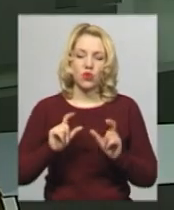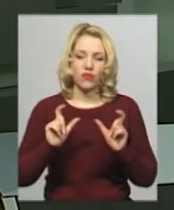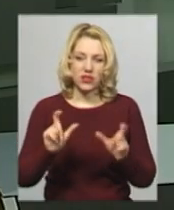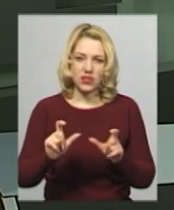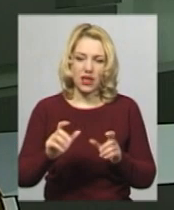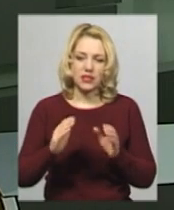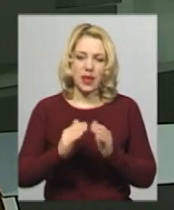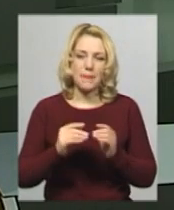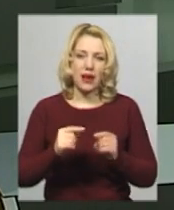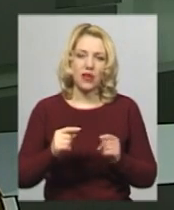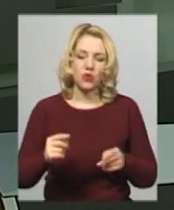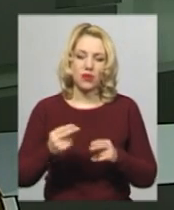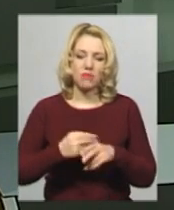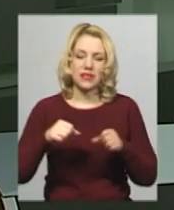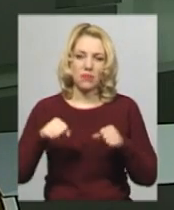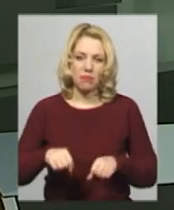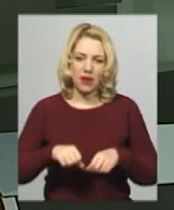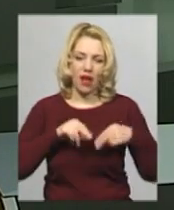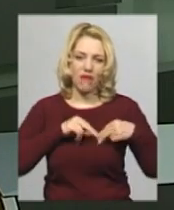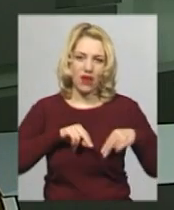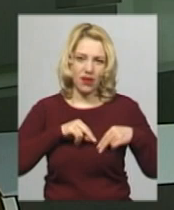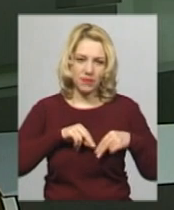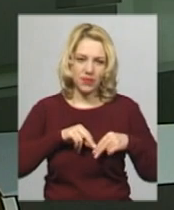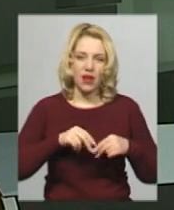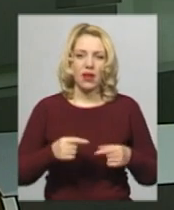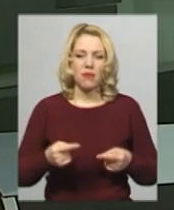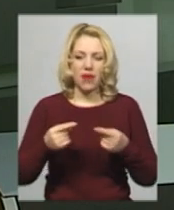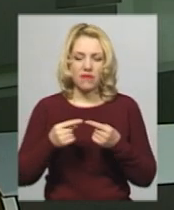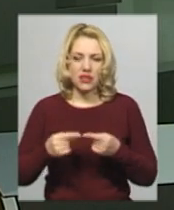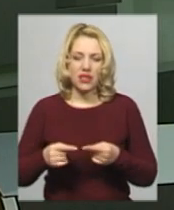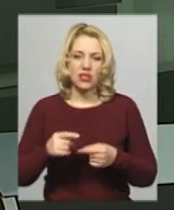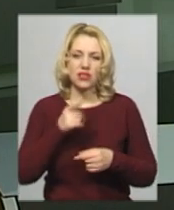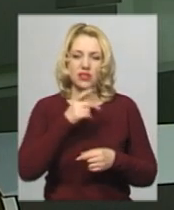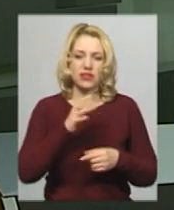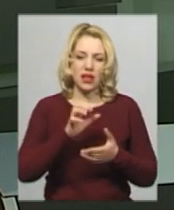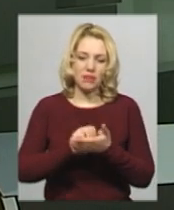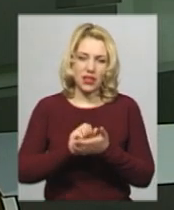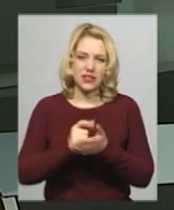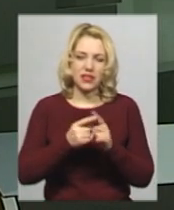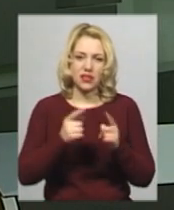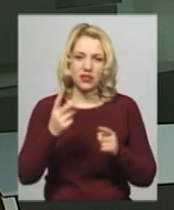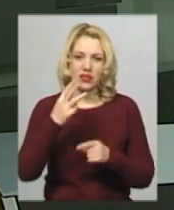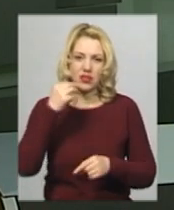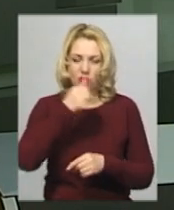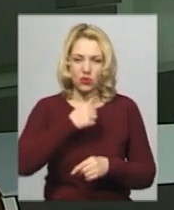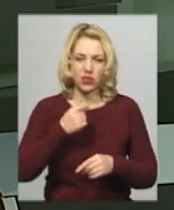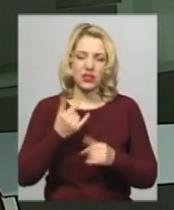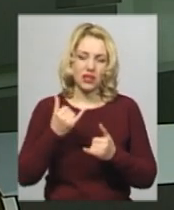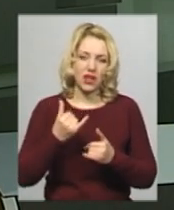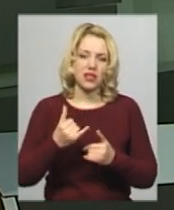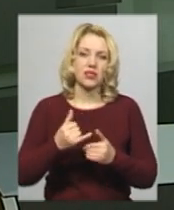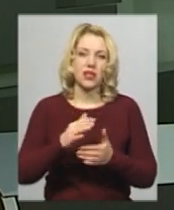позбавленням права обіймати певні посади чи займатися певною діяльністю строком до 3 років. Наразі тривають слідчі дії.